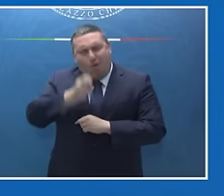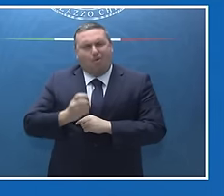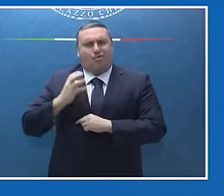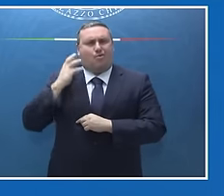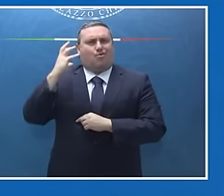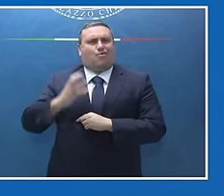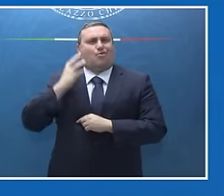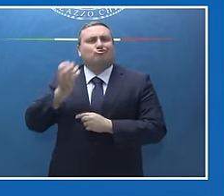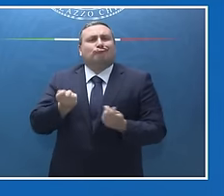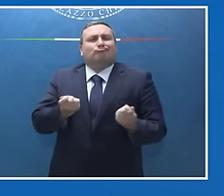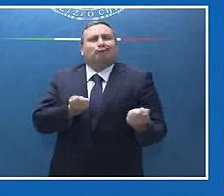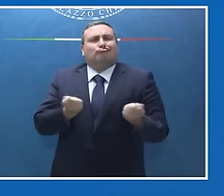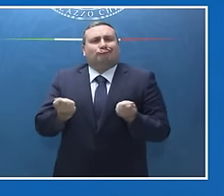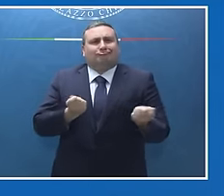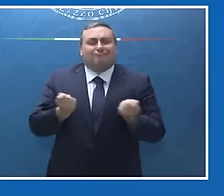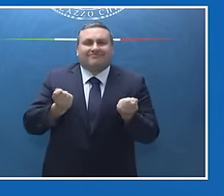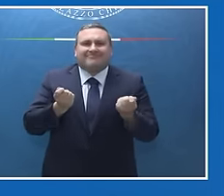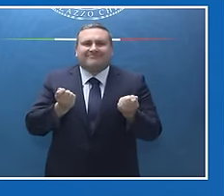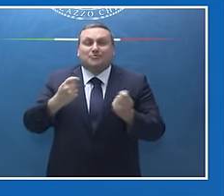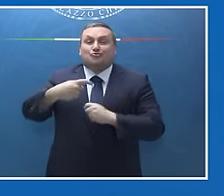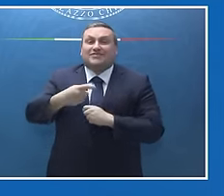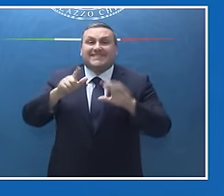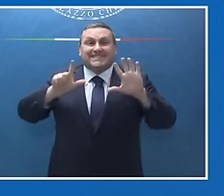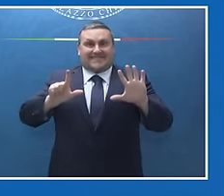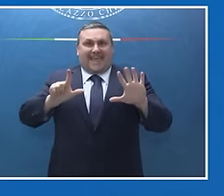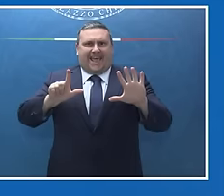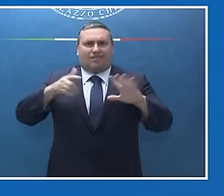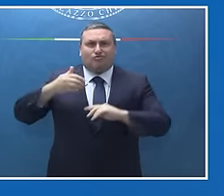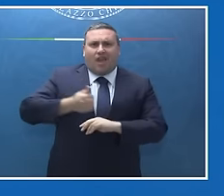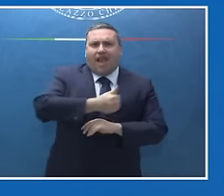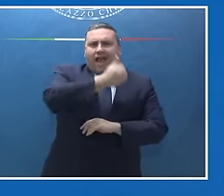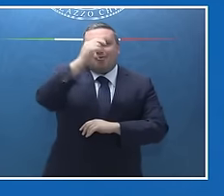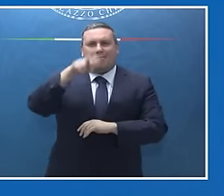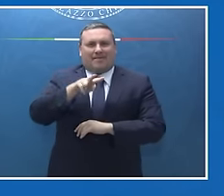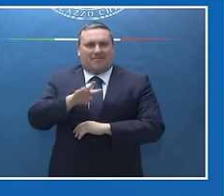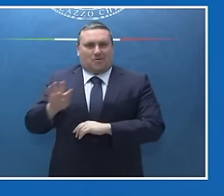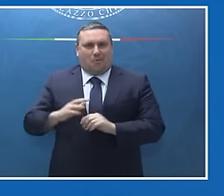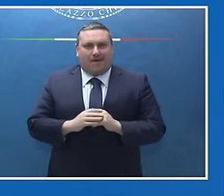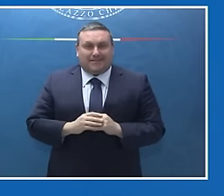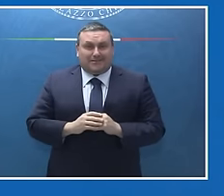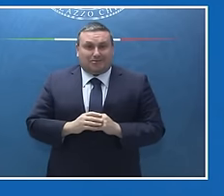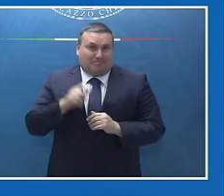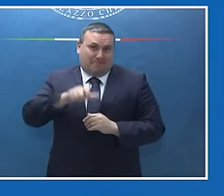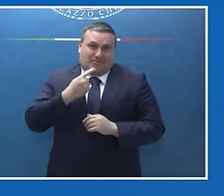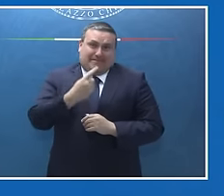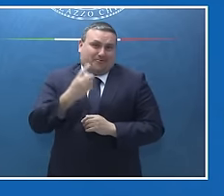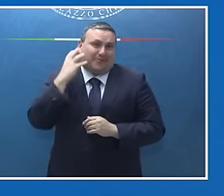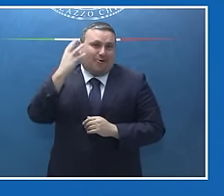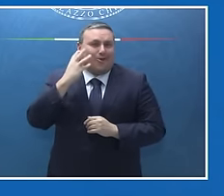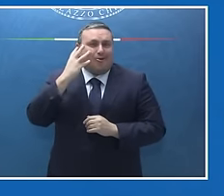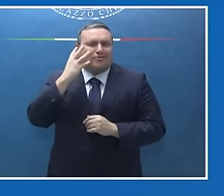presiedere il G7 nell'arco come sapete di tutto il 2024. Così come non posso partire da diversi